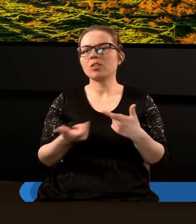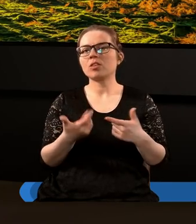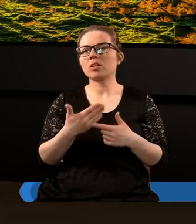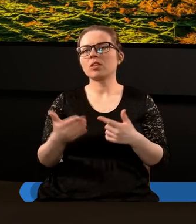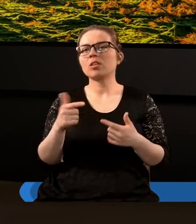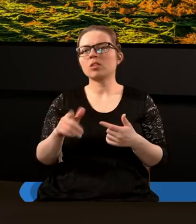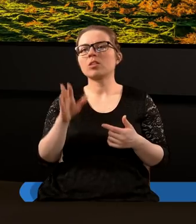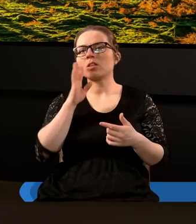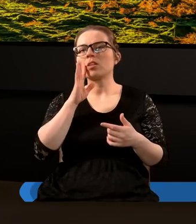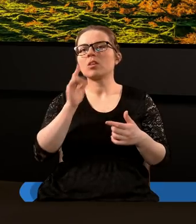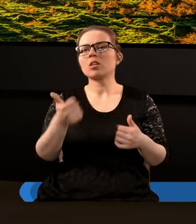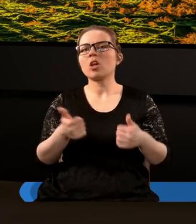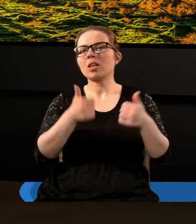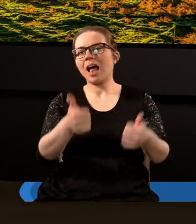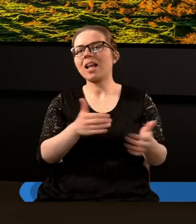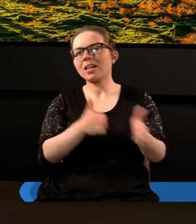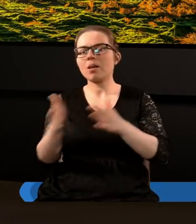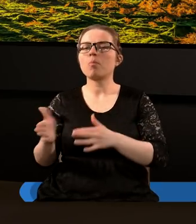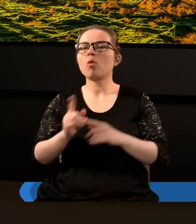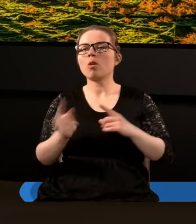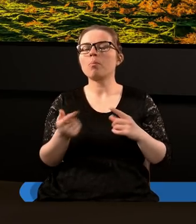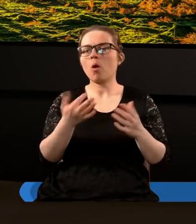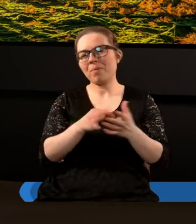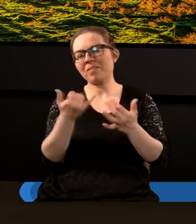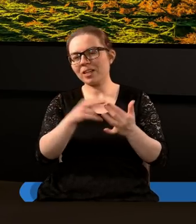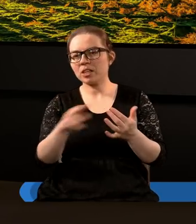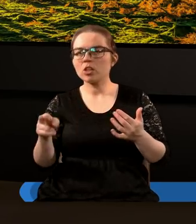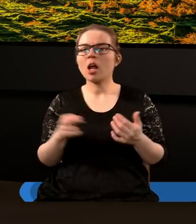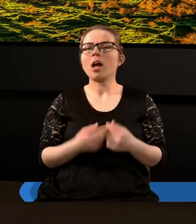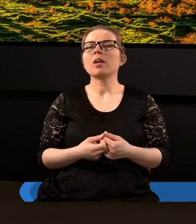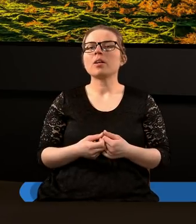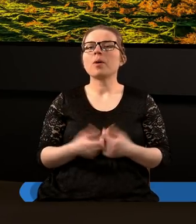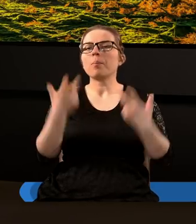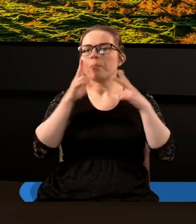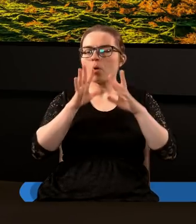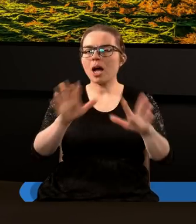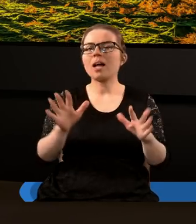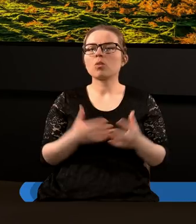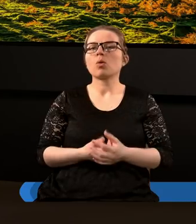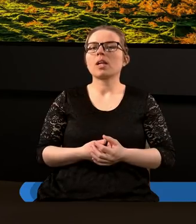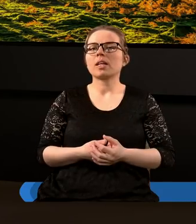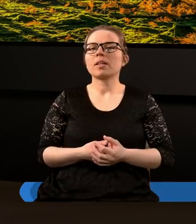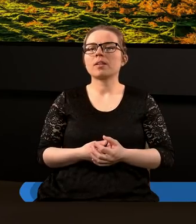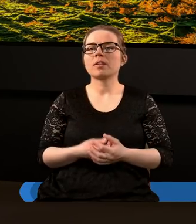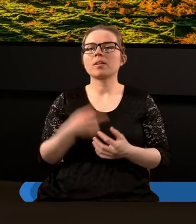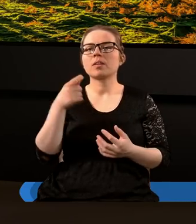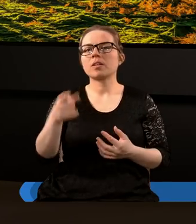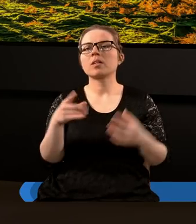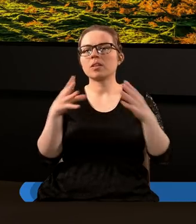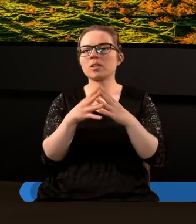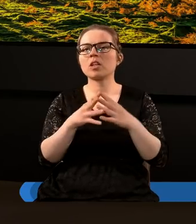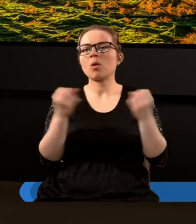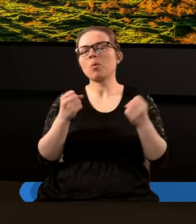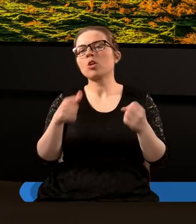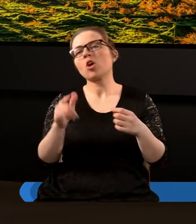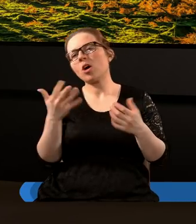coś co następuje po imperium rzymskie ale właśnie pokazuje że że to są dziesięć